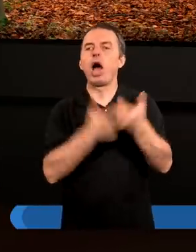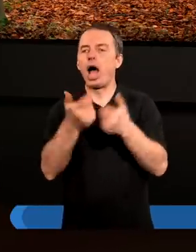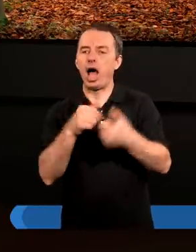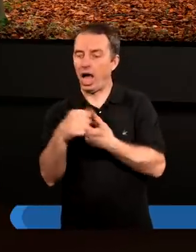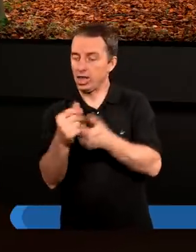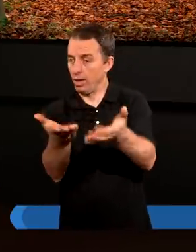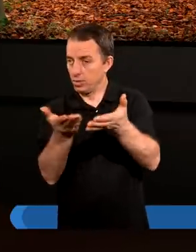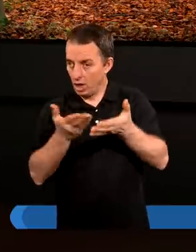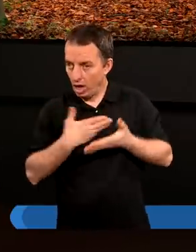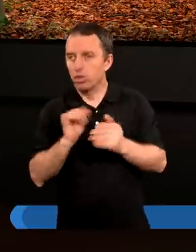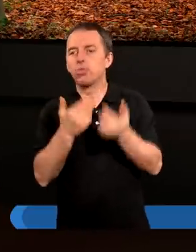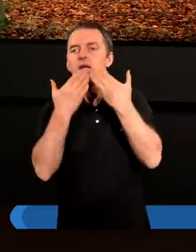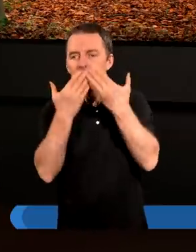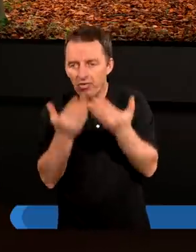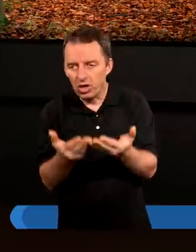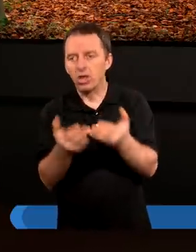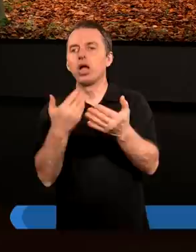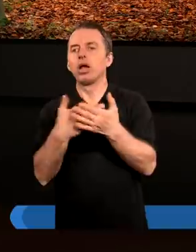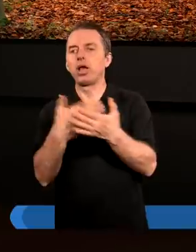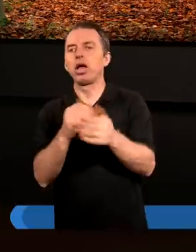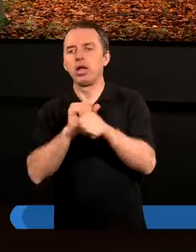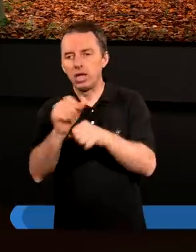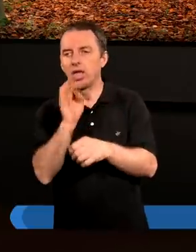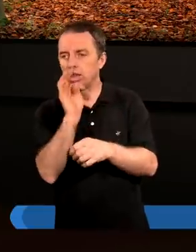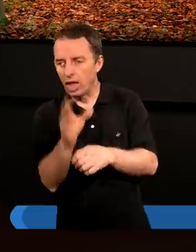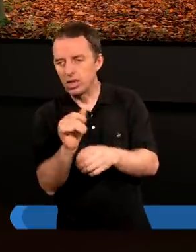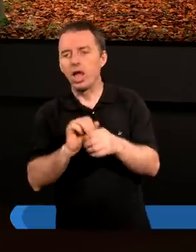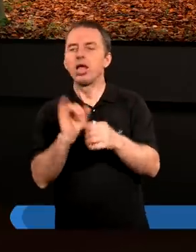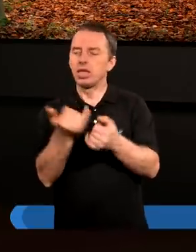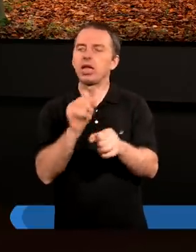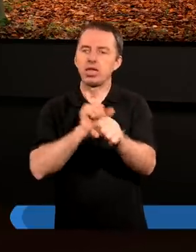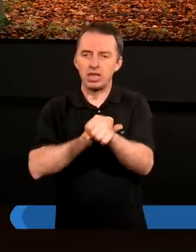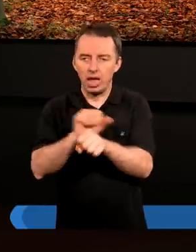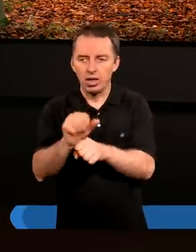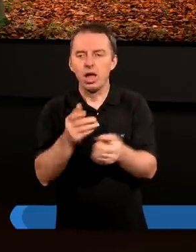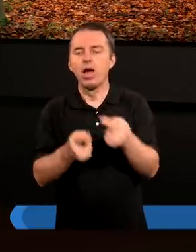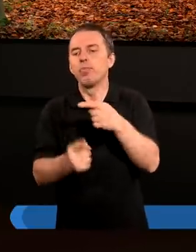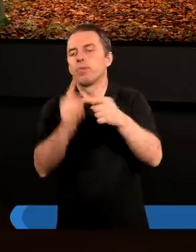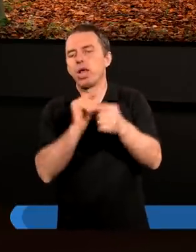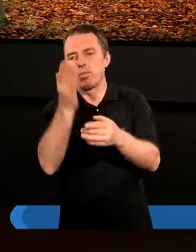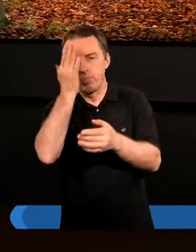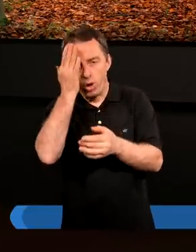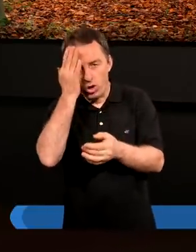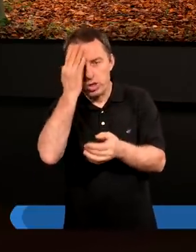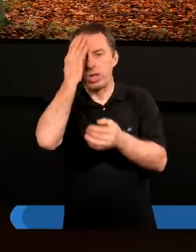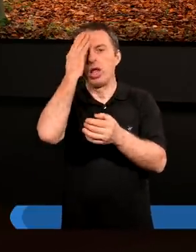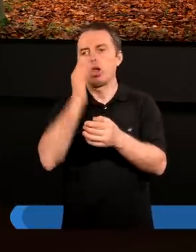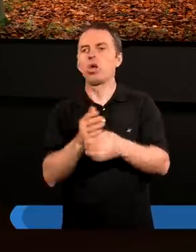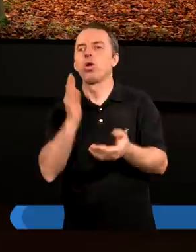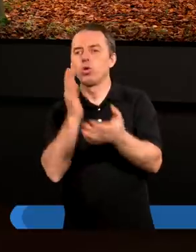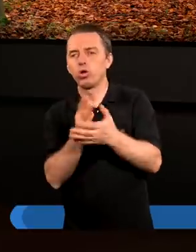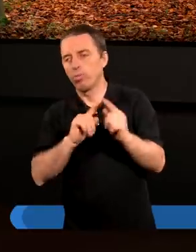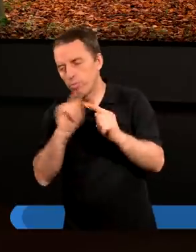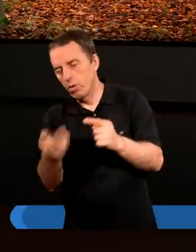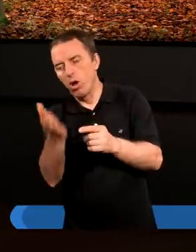dał, co mu zawdzięczamy, dlaczego jesteśmy tacy, jacy jesteśmy przed poznaniem a nawet już